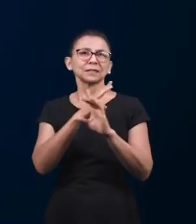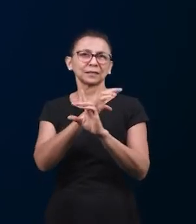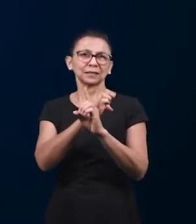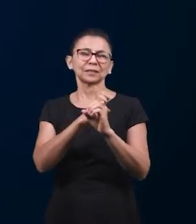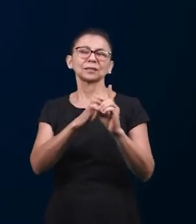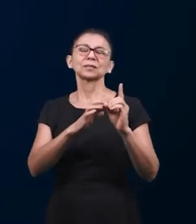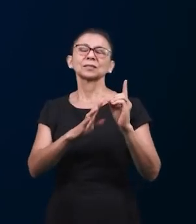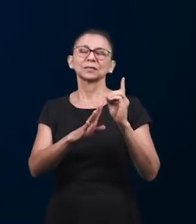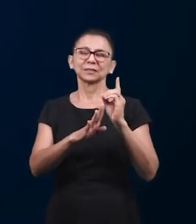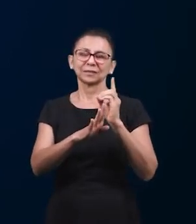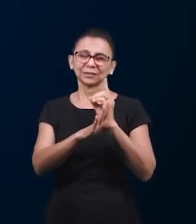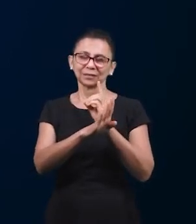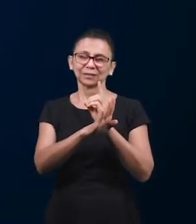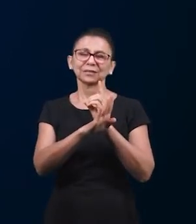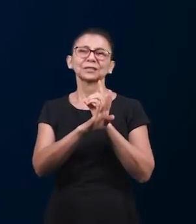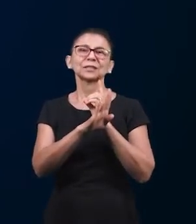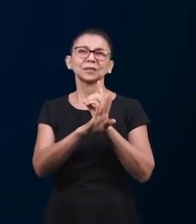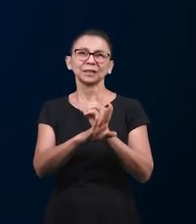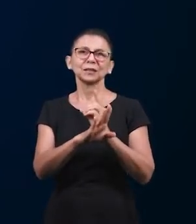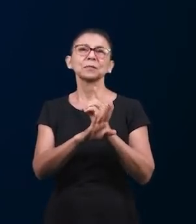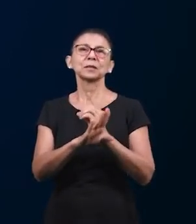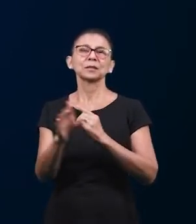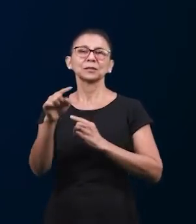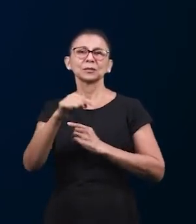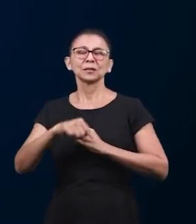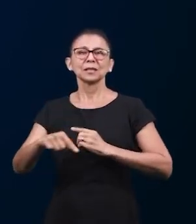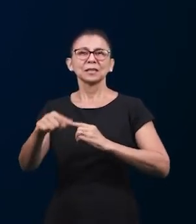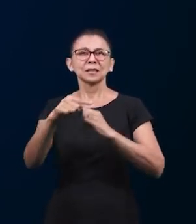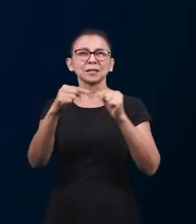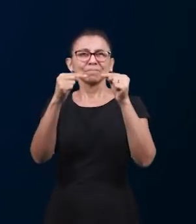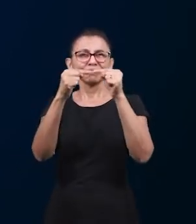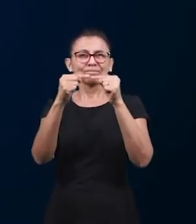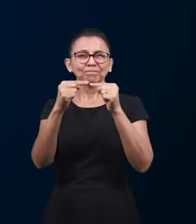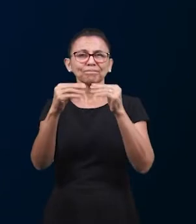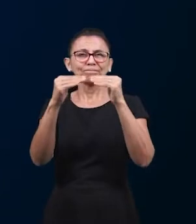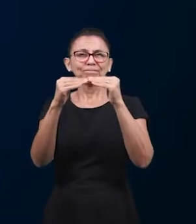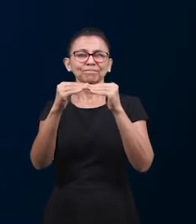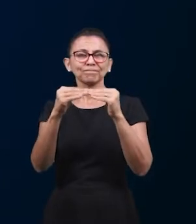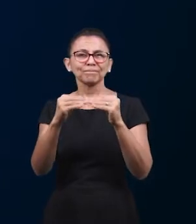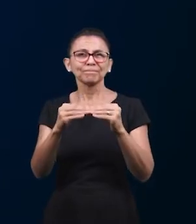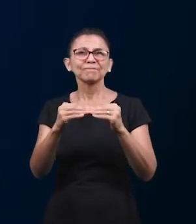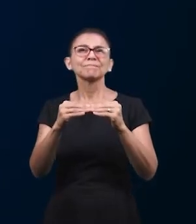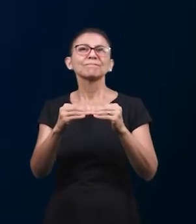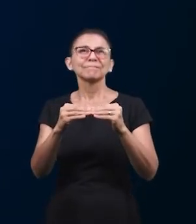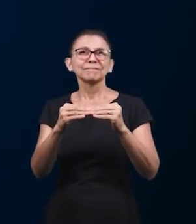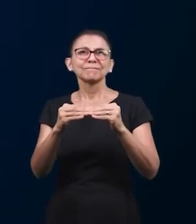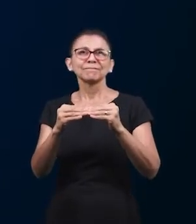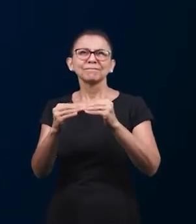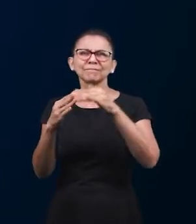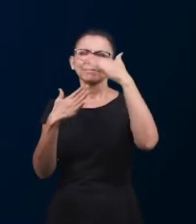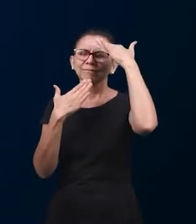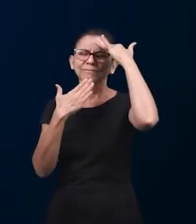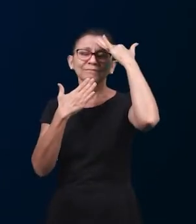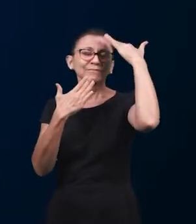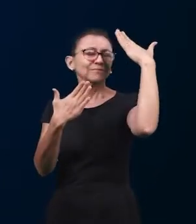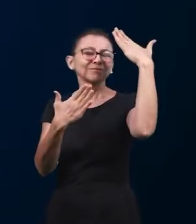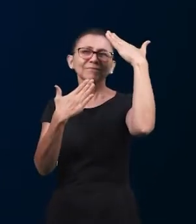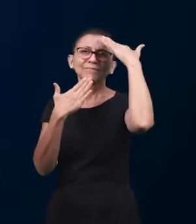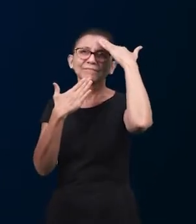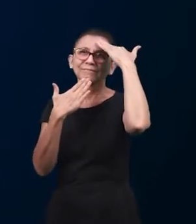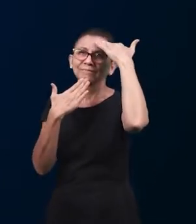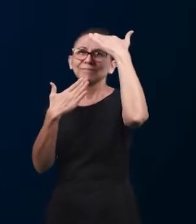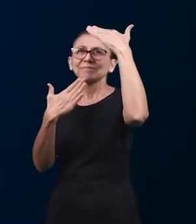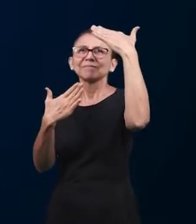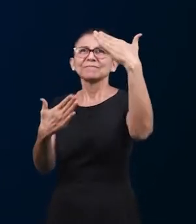библейской воскресной школы, двигаться в одном направлении. Мы в особенности